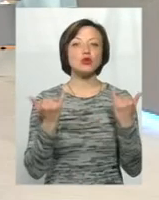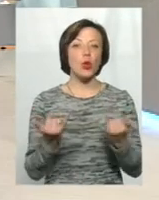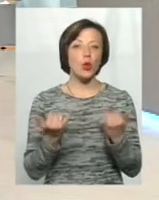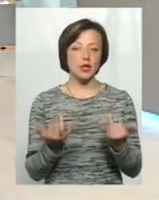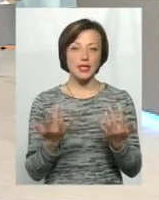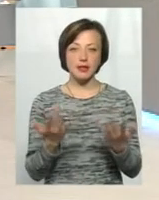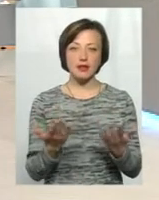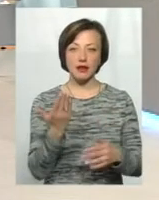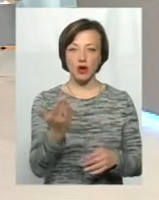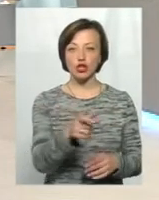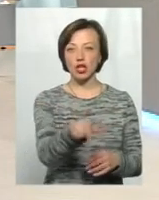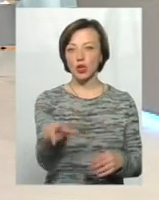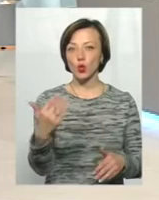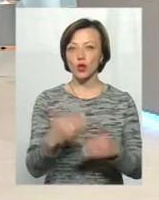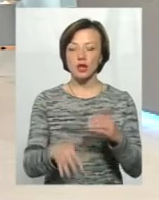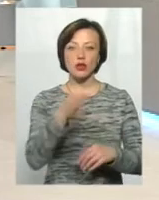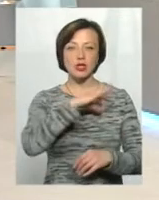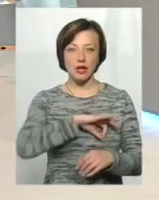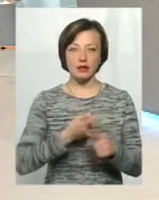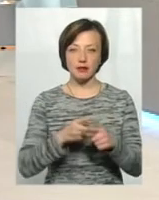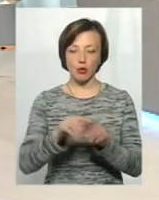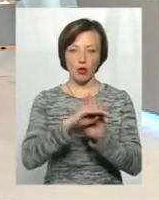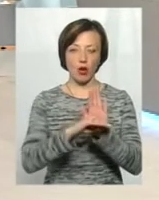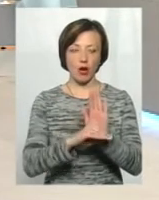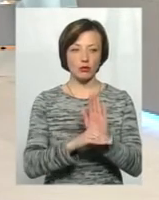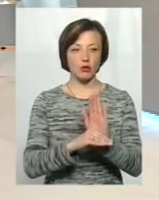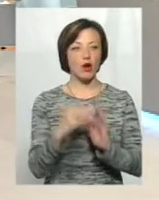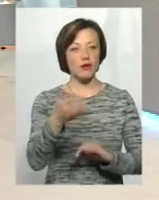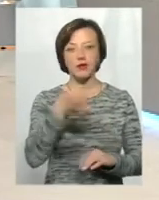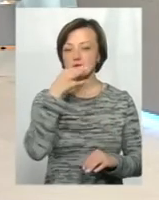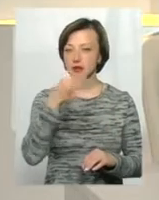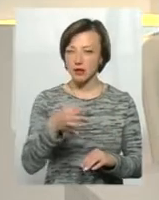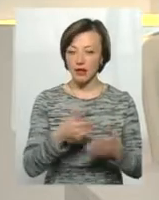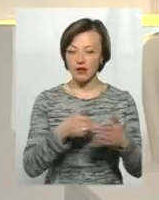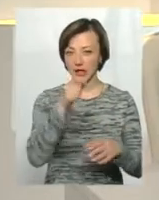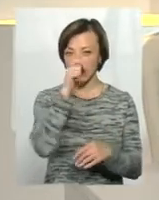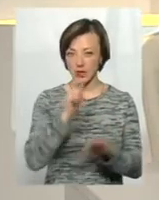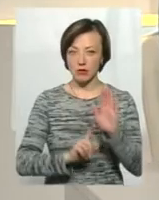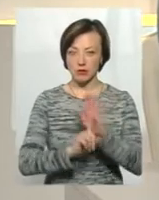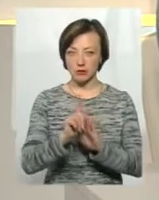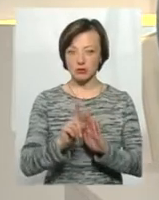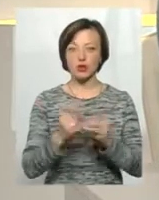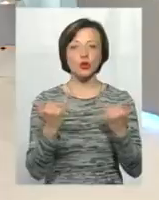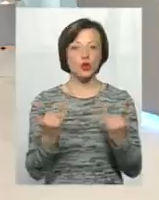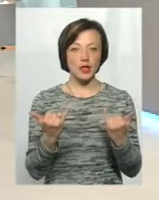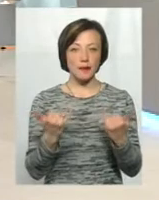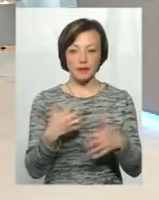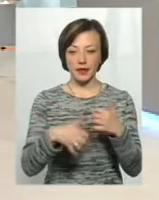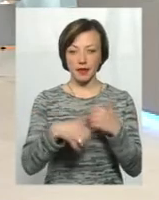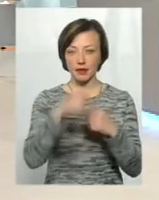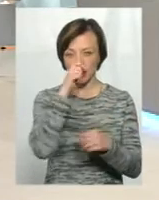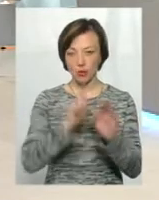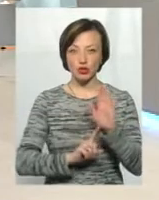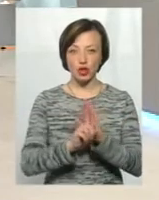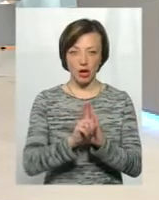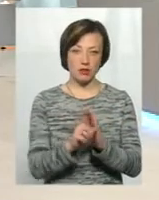скільки ваших клієнтів вже скористалося цією програмою? Ви сказали, від квітня місяця розпочали. З середини квітня,